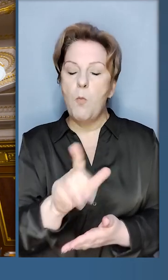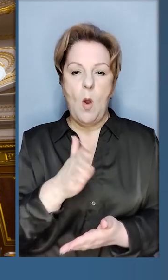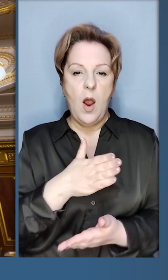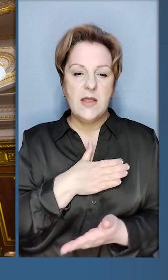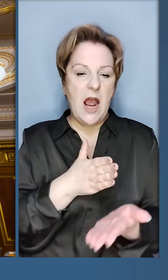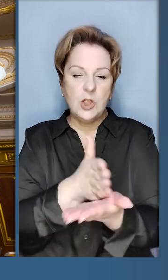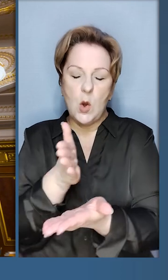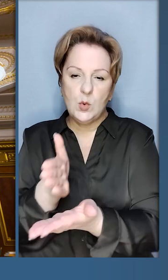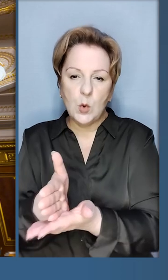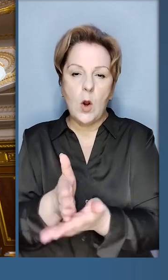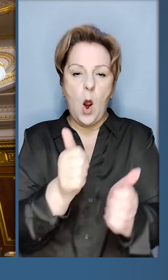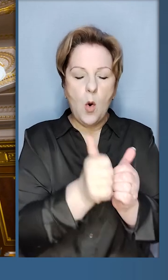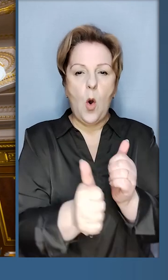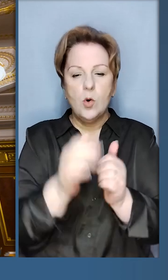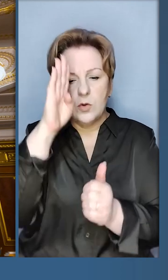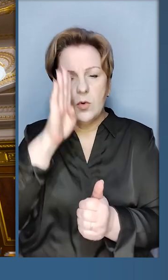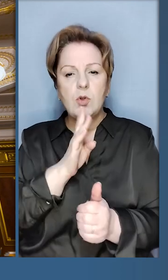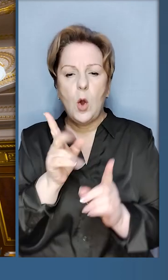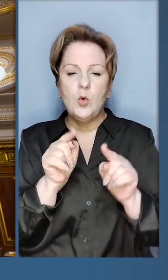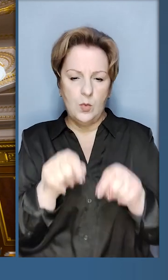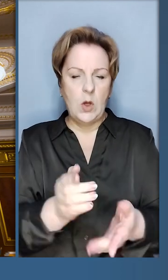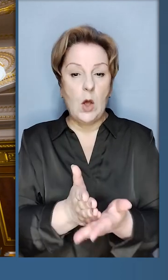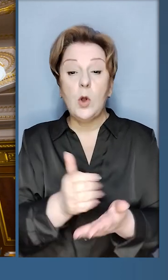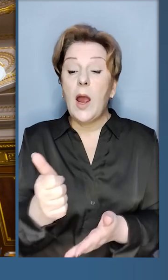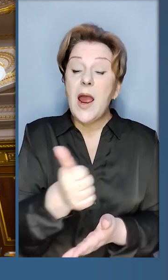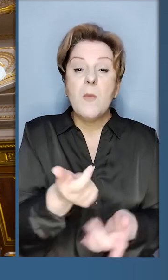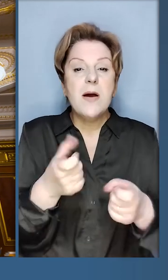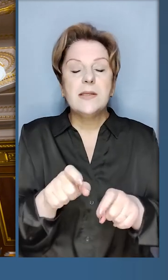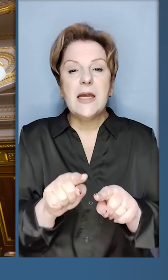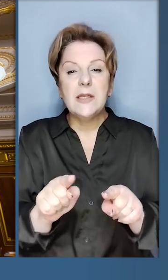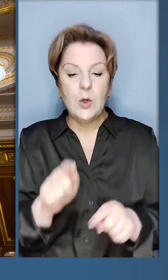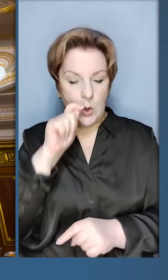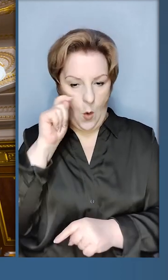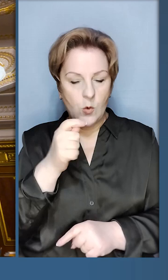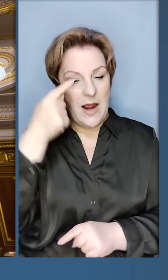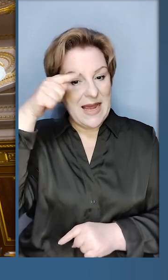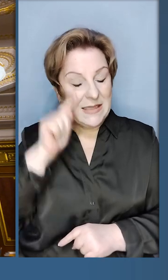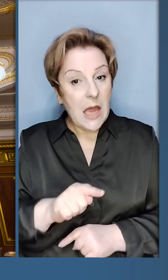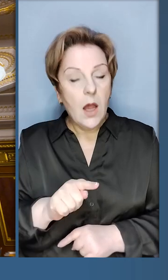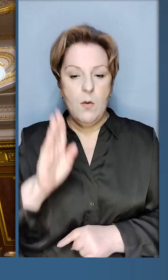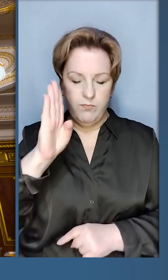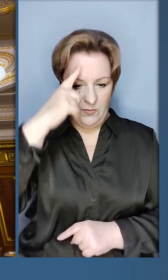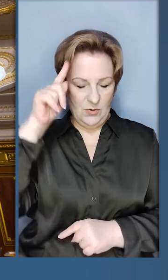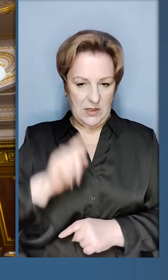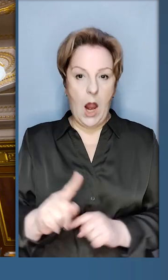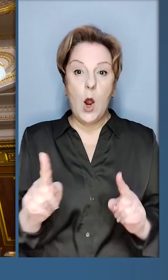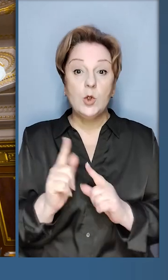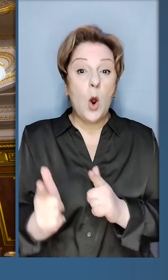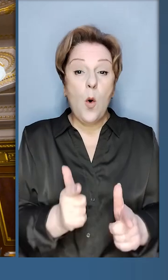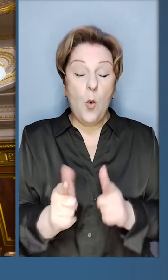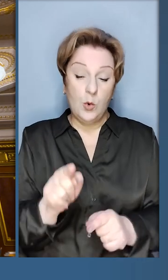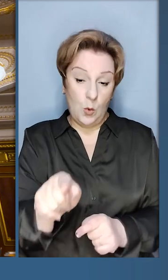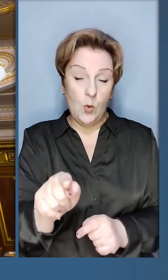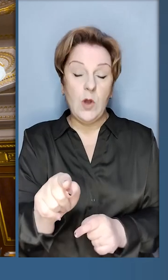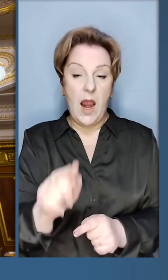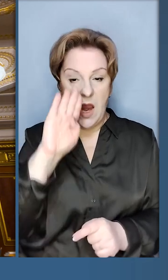обом цим нашим структурам, кожному і кожній, хто в них служить. І передусім за те, що Україна знає і знатиме, що